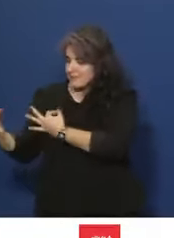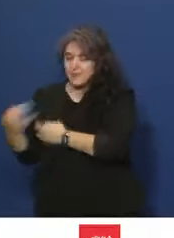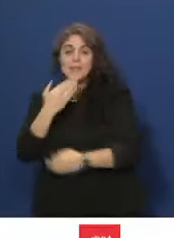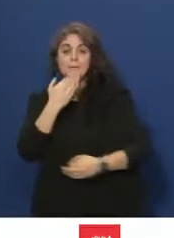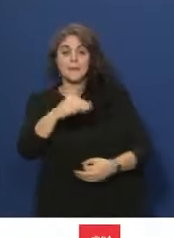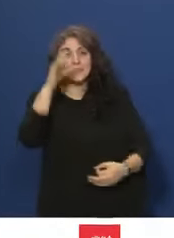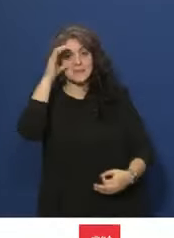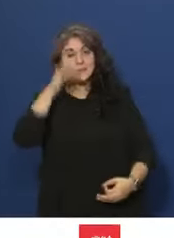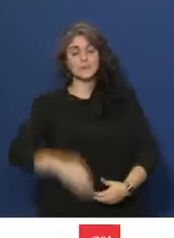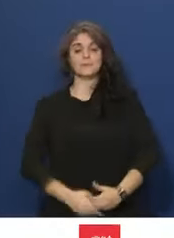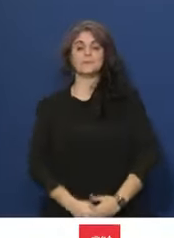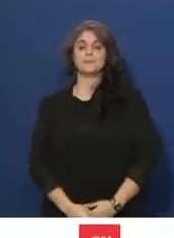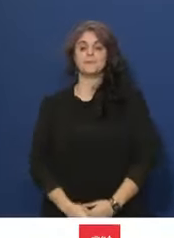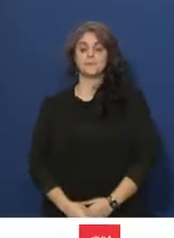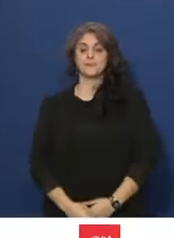remercie.